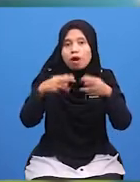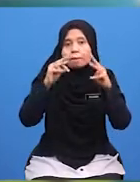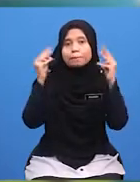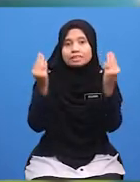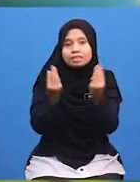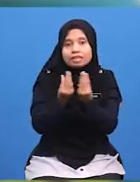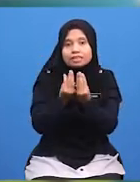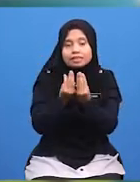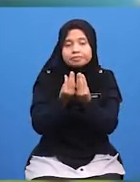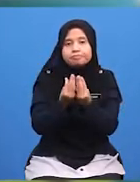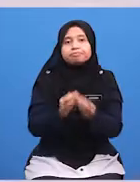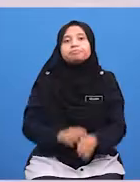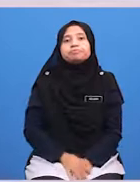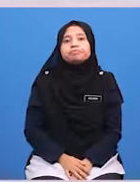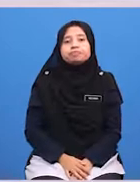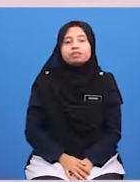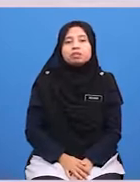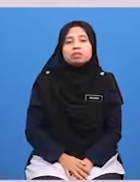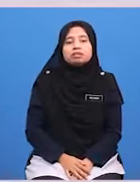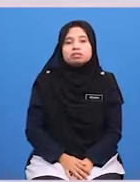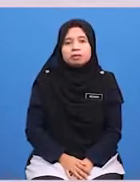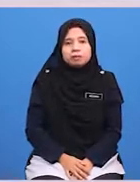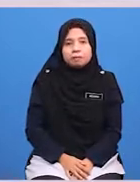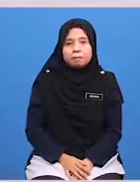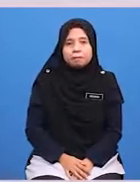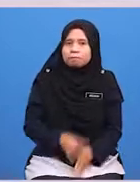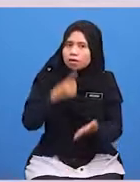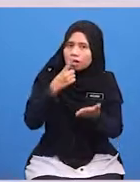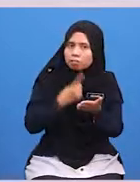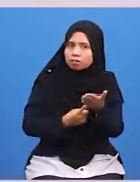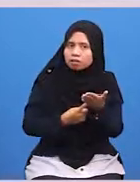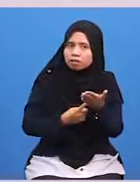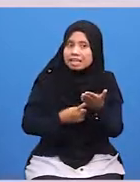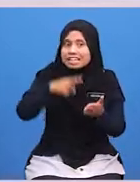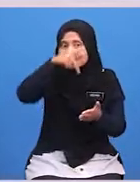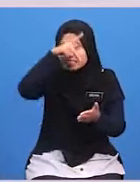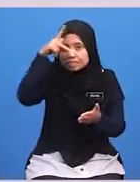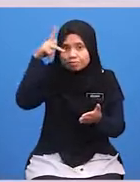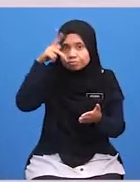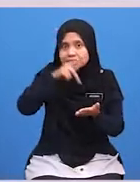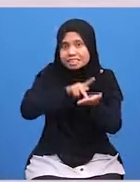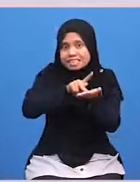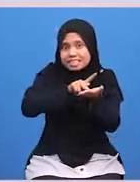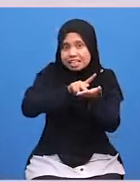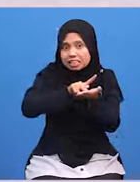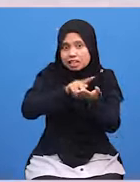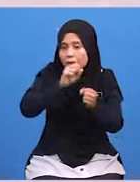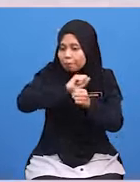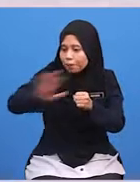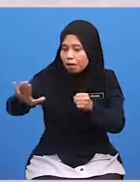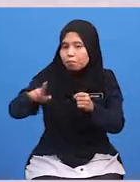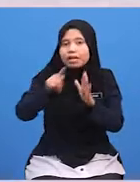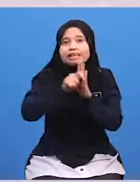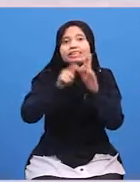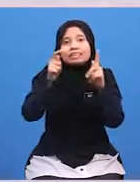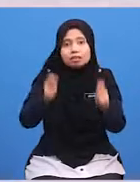Masyarakat Sesama Kita Baiklah Murid-murid Apa Akibat Yang Berlaku Sekiranya